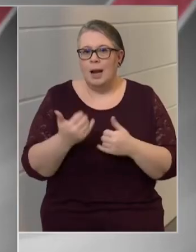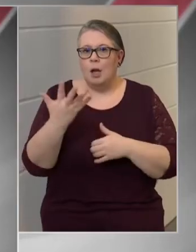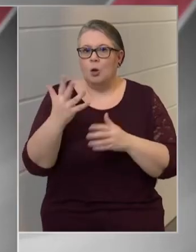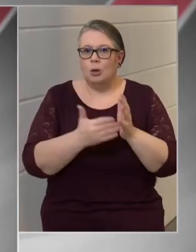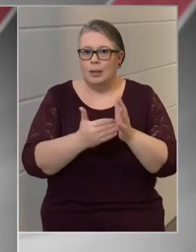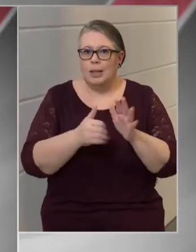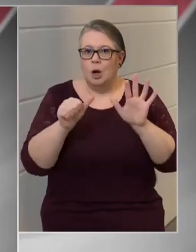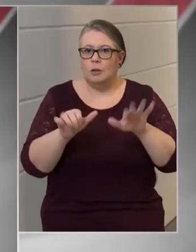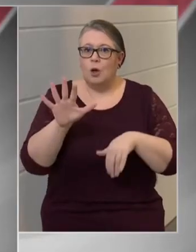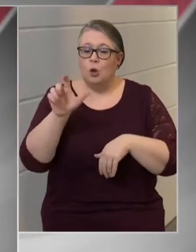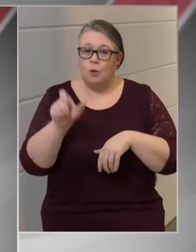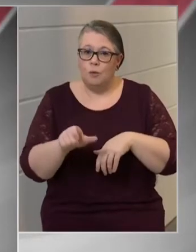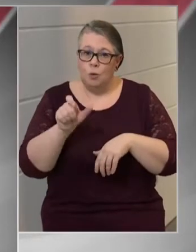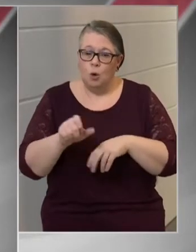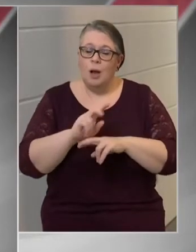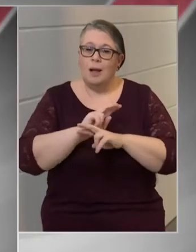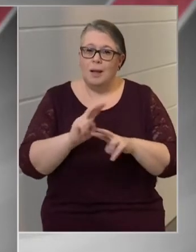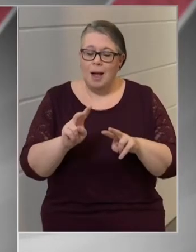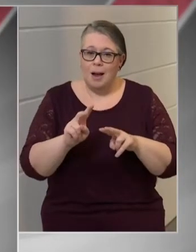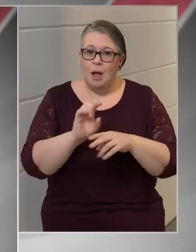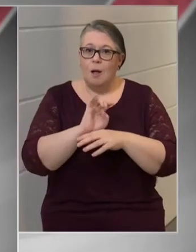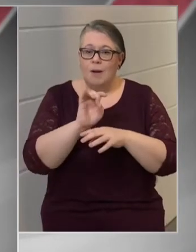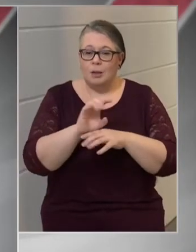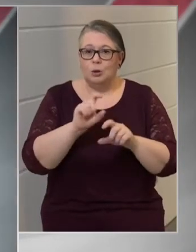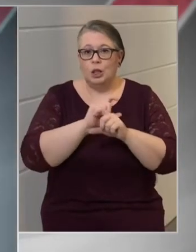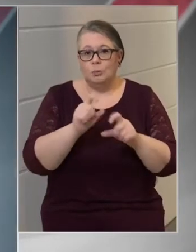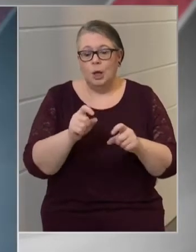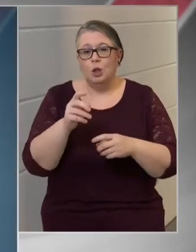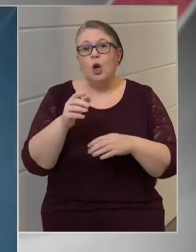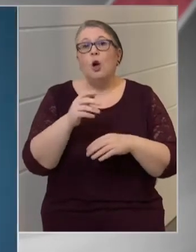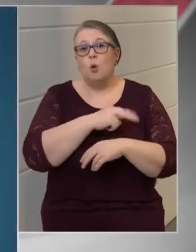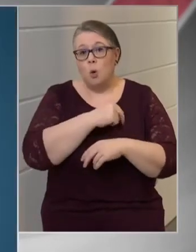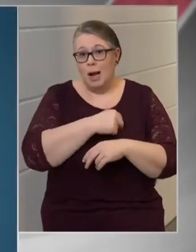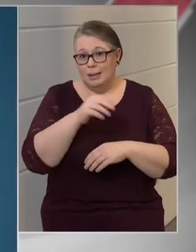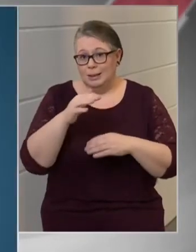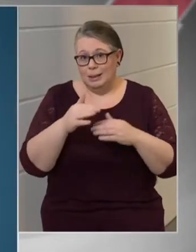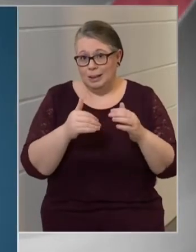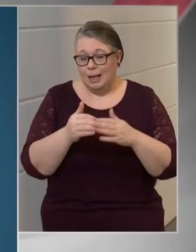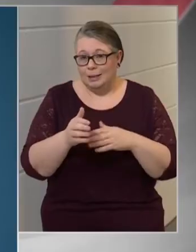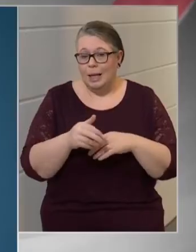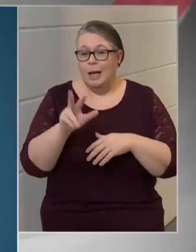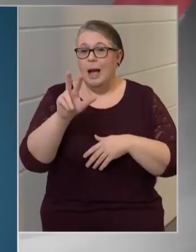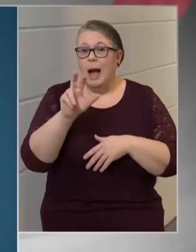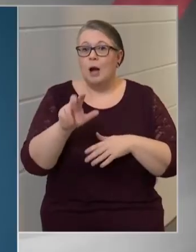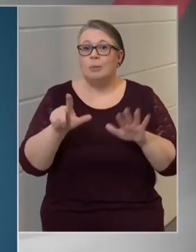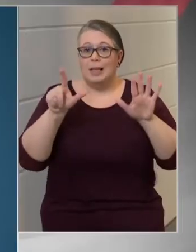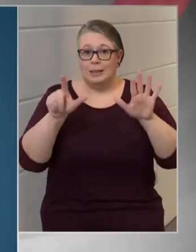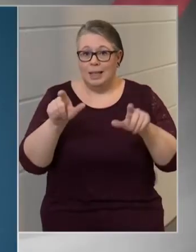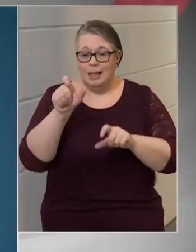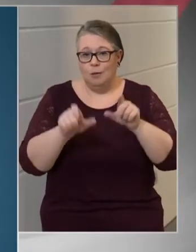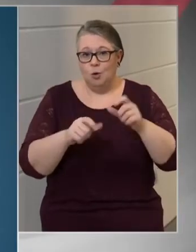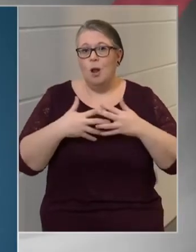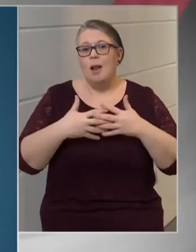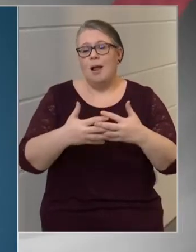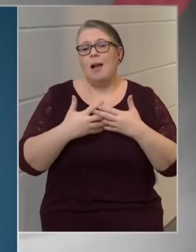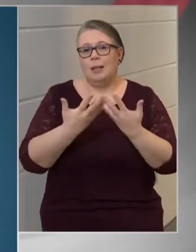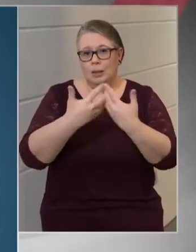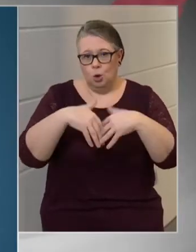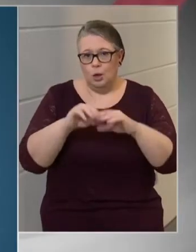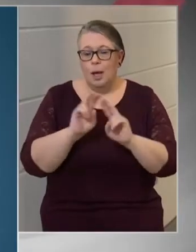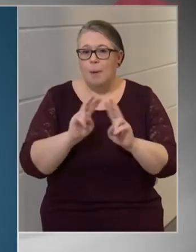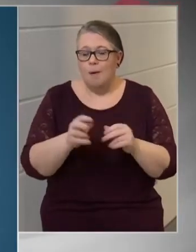5065 főszorul koronavírus fertőzés miatt kórházi kezelésre, és 307-en vannak lélegeztetőgépen.